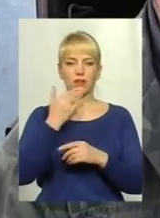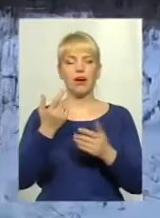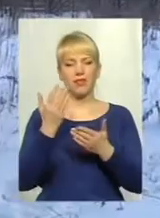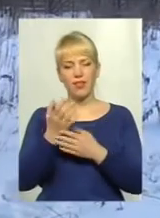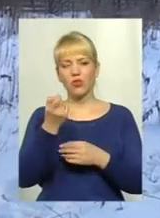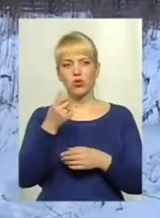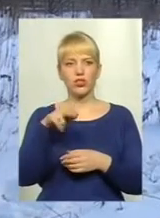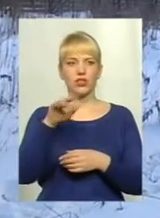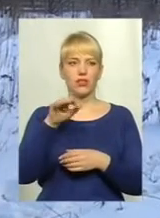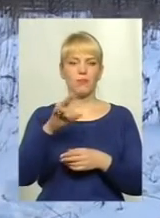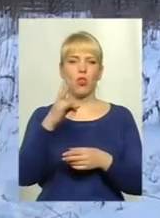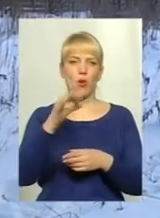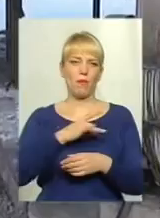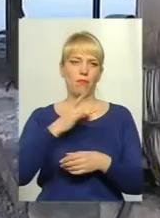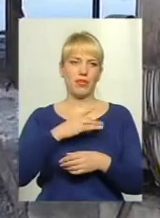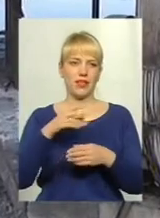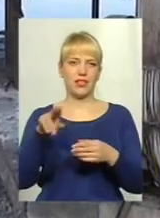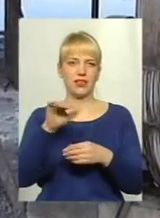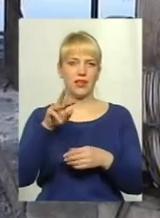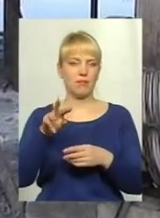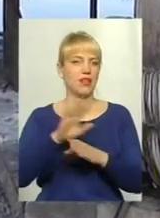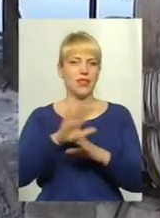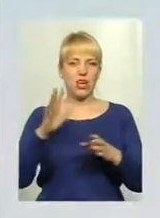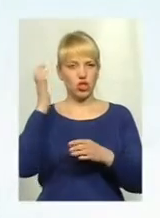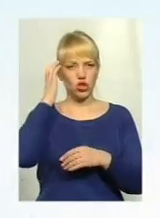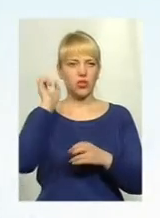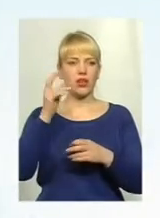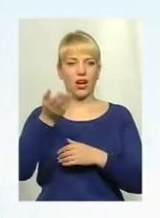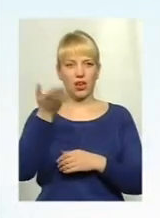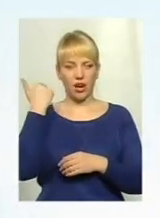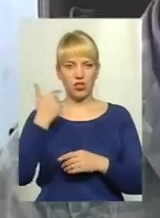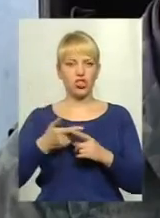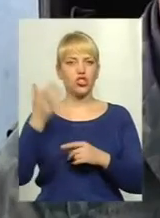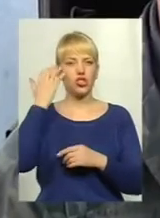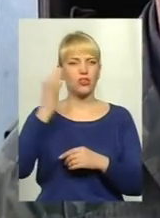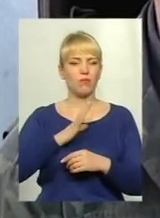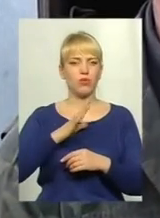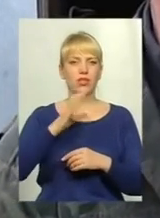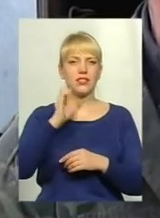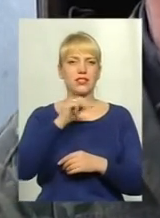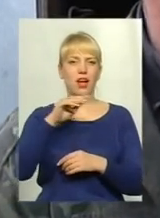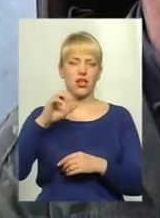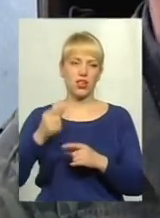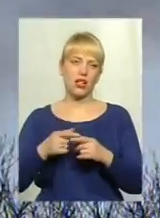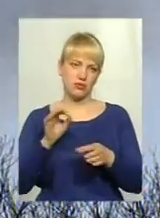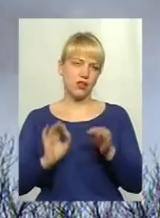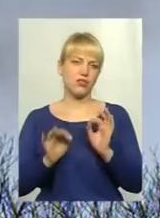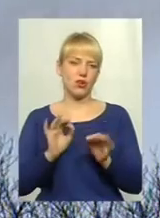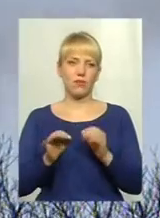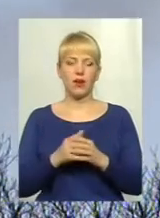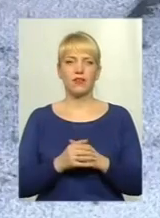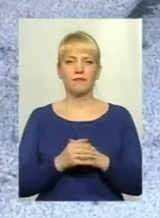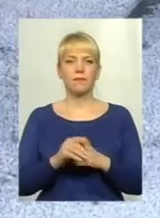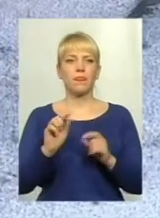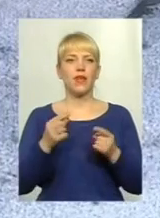є трошки, він білий вже дим, іде вже не чорний. Такі, як були раніше викиди, такі були сажа, викидалися. Це зараз більш-менш нормально. А чому